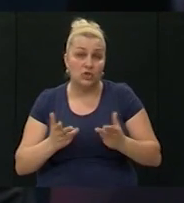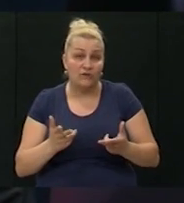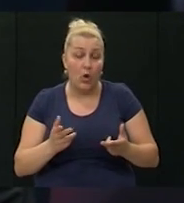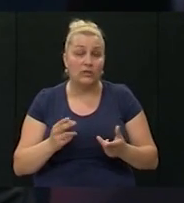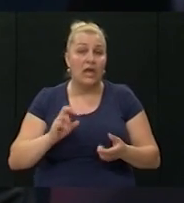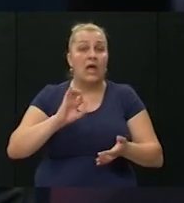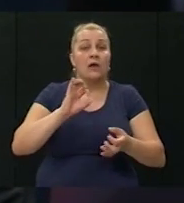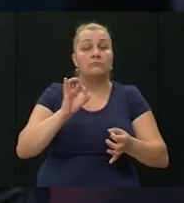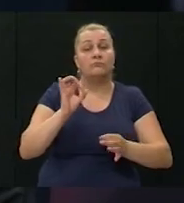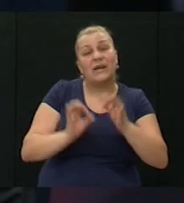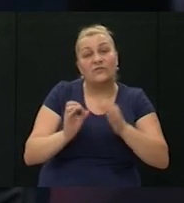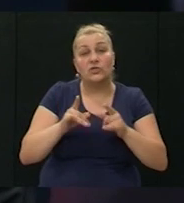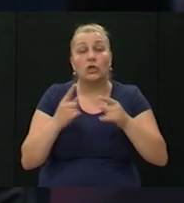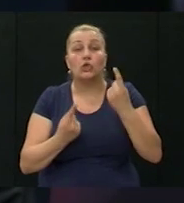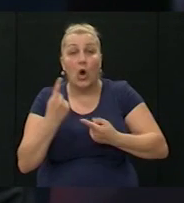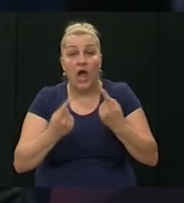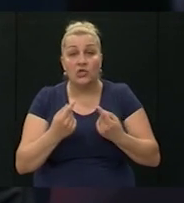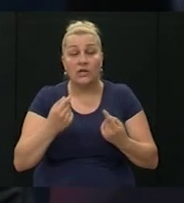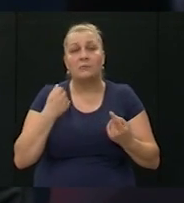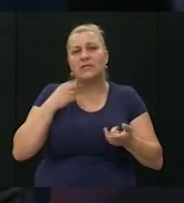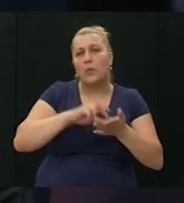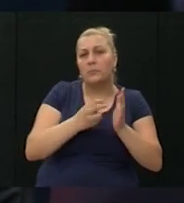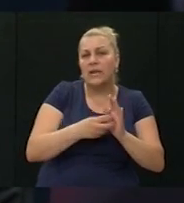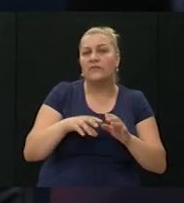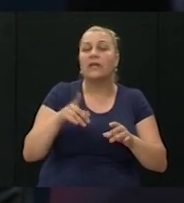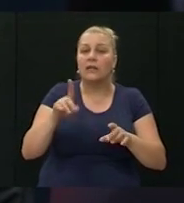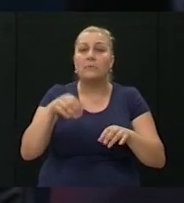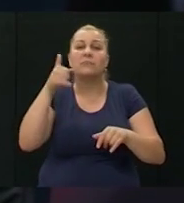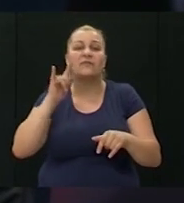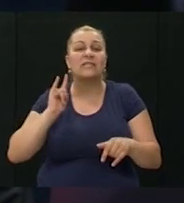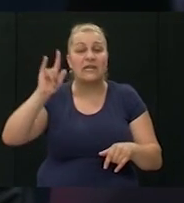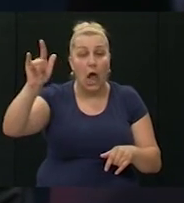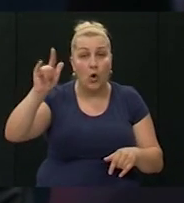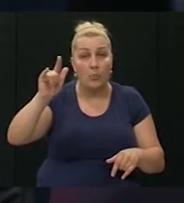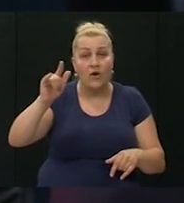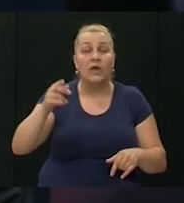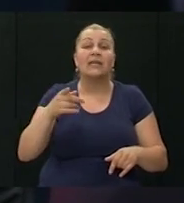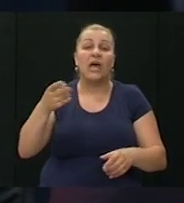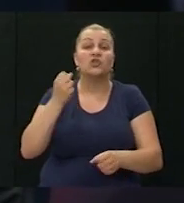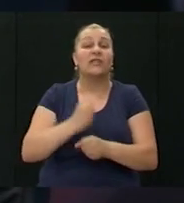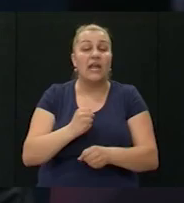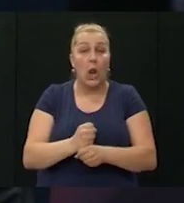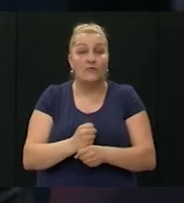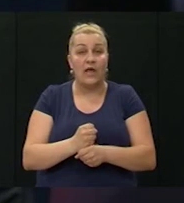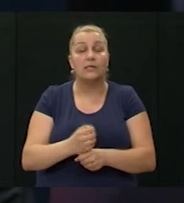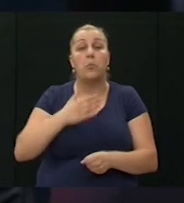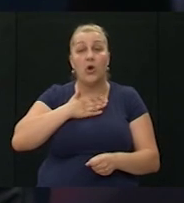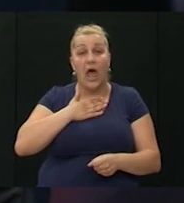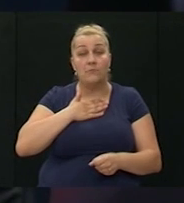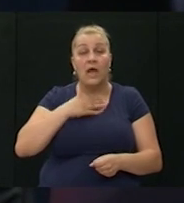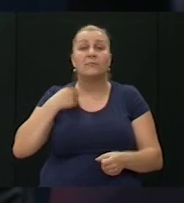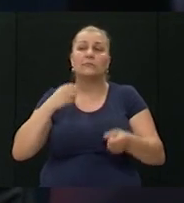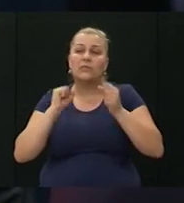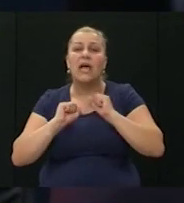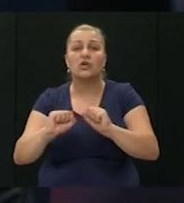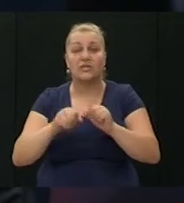događanja. Predvidjeli smo da će prvi zrakoplov, koji nas je već početkom kolovo zatukao, da će djelovati po nama i